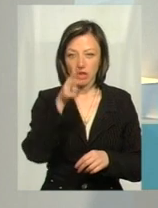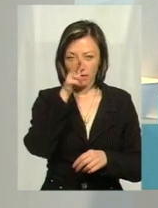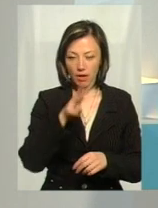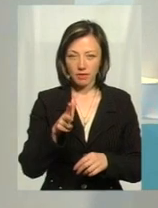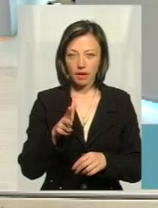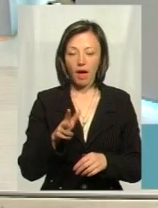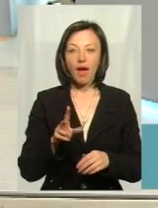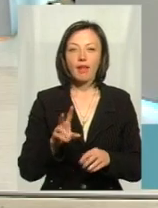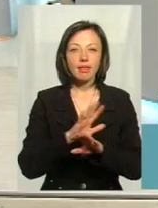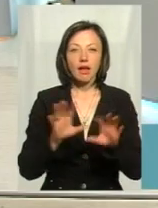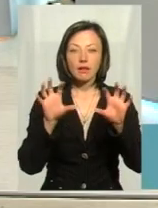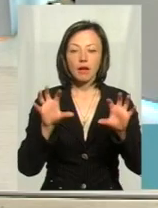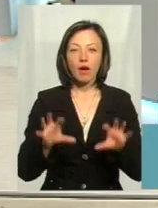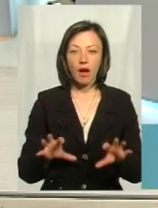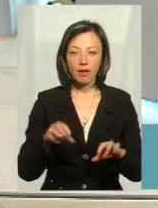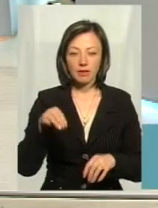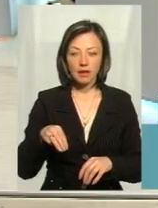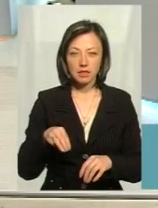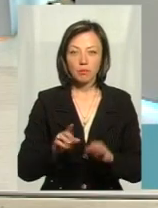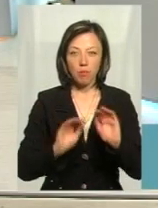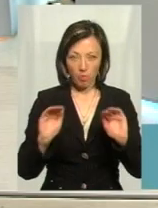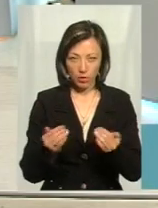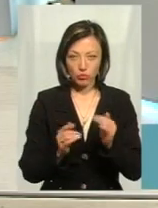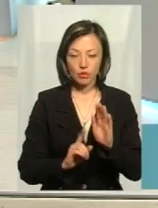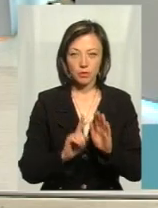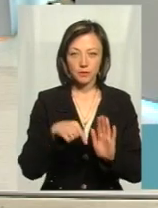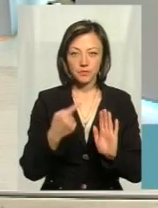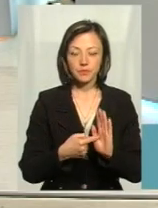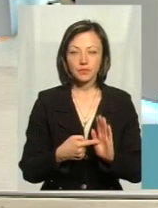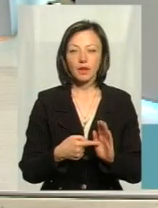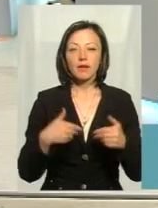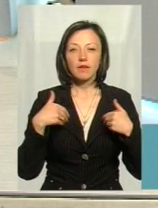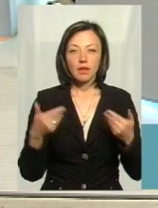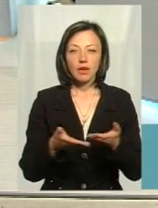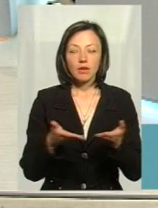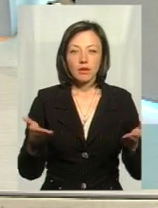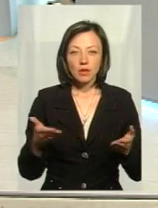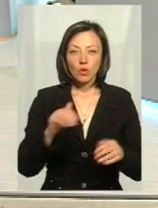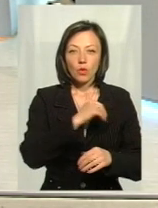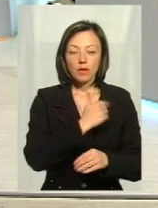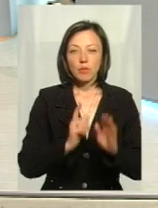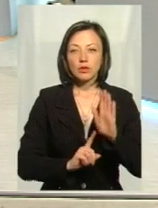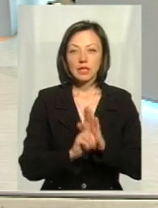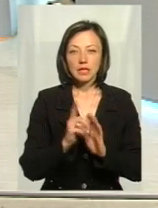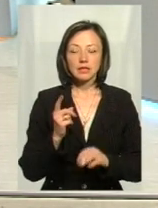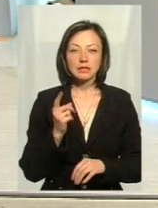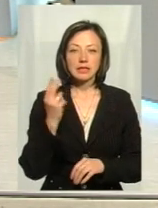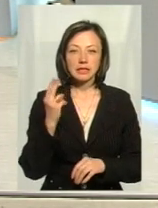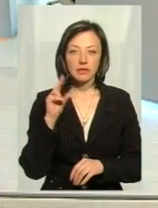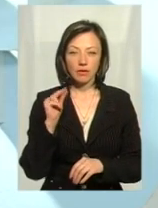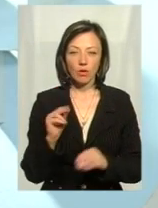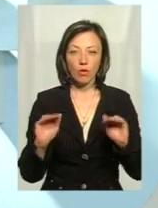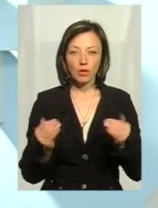Нелегалів поменшило? Ну, я хотів би розпочати, вітаю всіх, я хотів би розпочати з цифр коротенько.